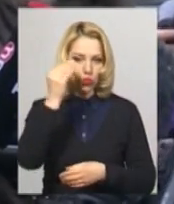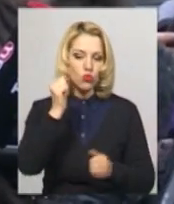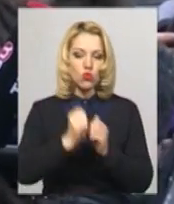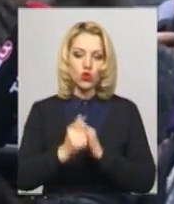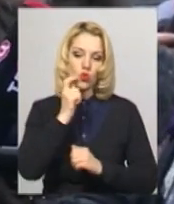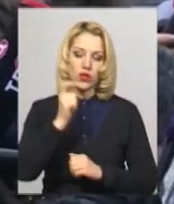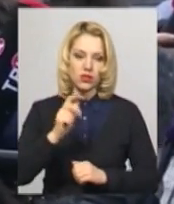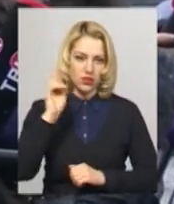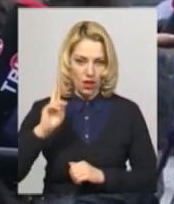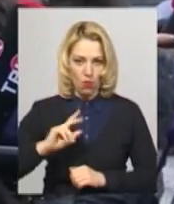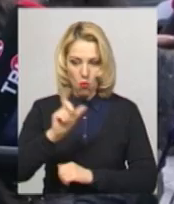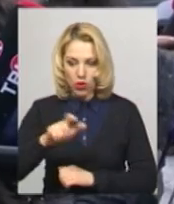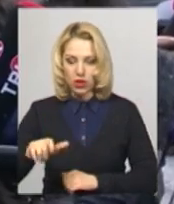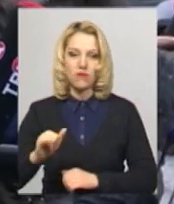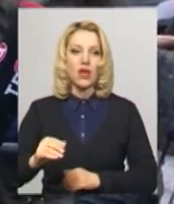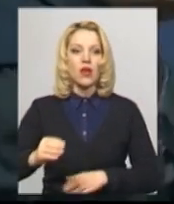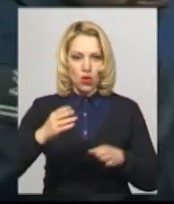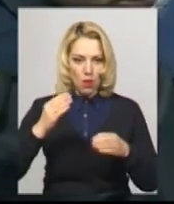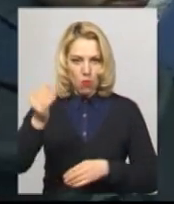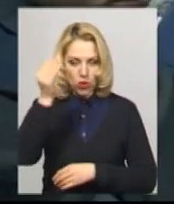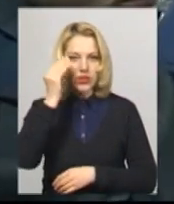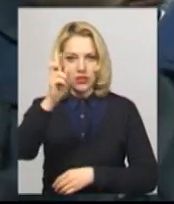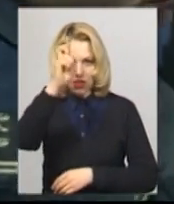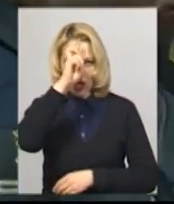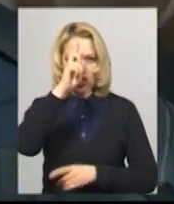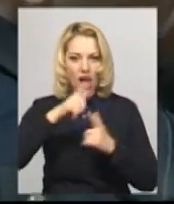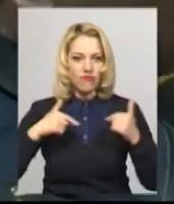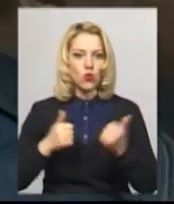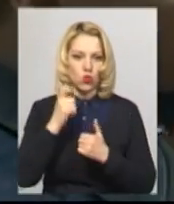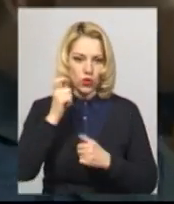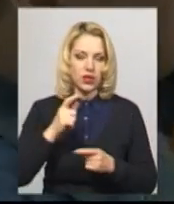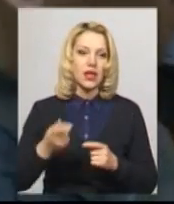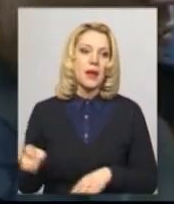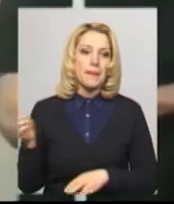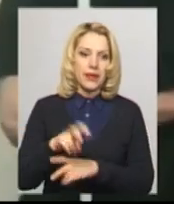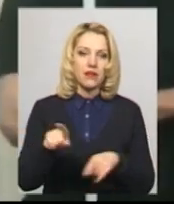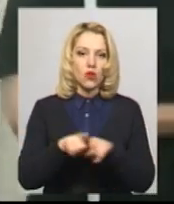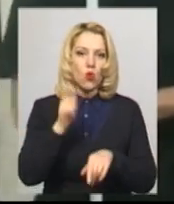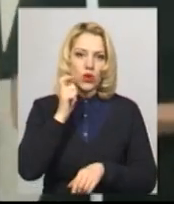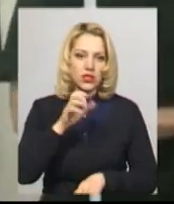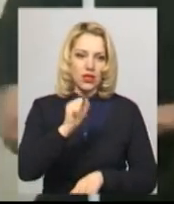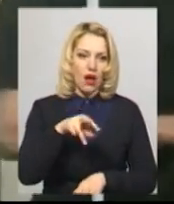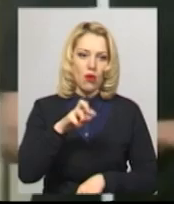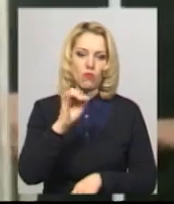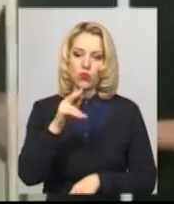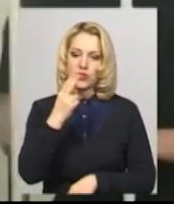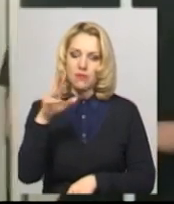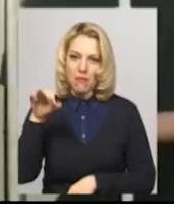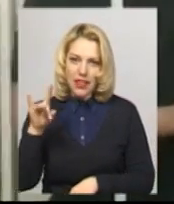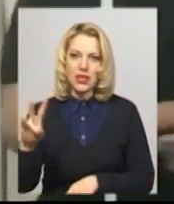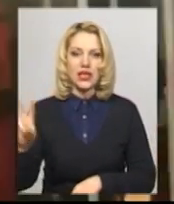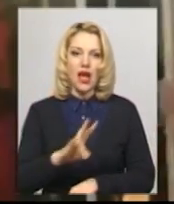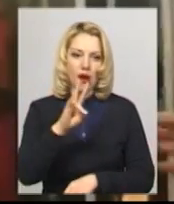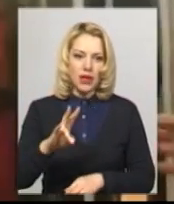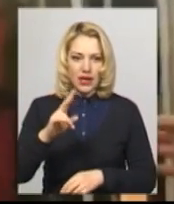моряків, так і на позиції держави України. Підтримати бранців приїхала й український омбудсмен Людмила Денісова, і архієпископ Сімферопольський та